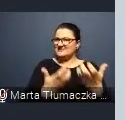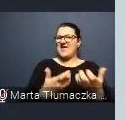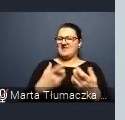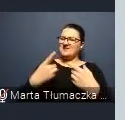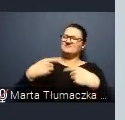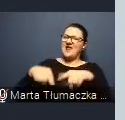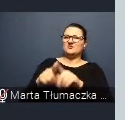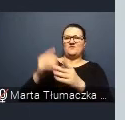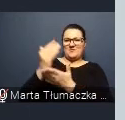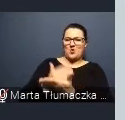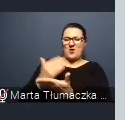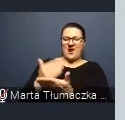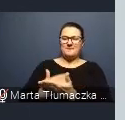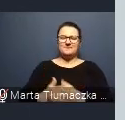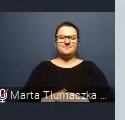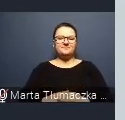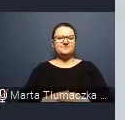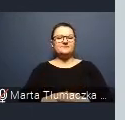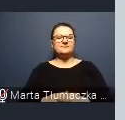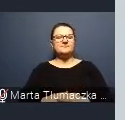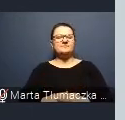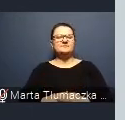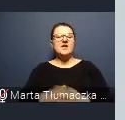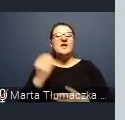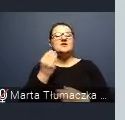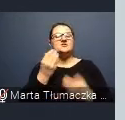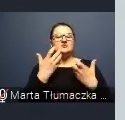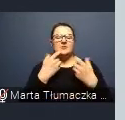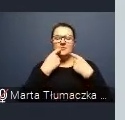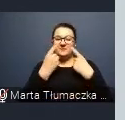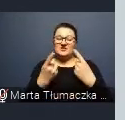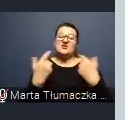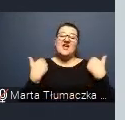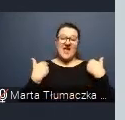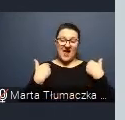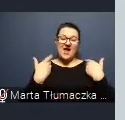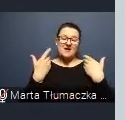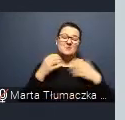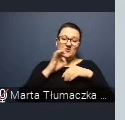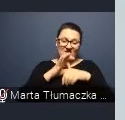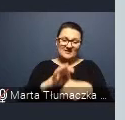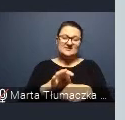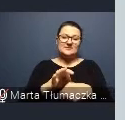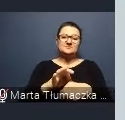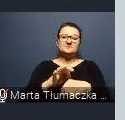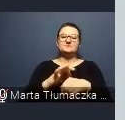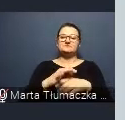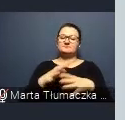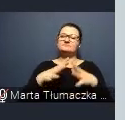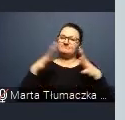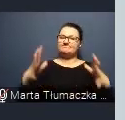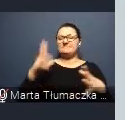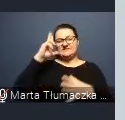To, co chciałam tylko wspomnieć, to o tym, że ponieważ ja prowadzę spory instytut,